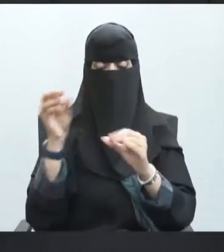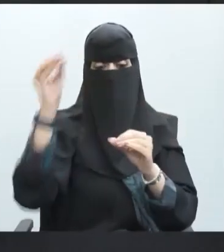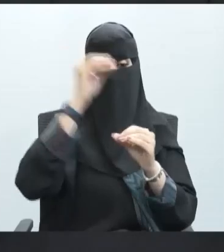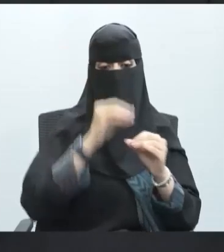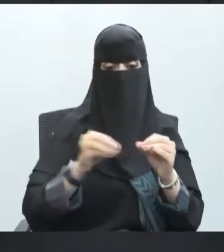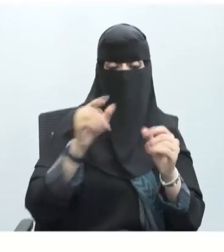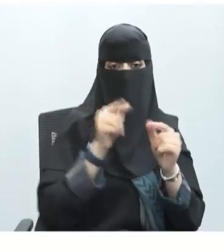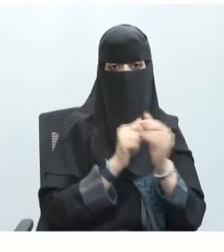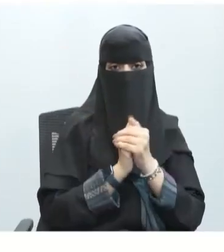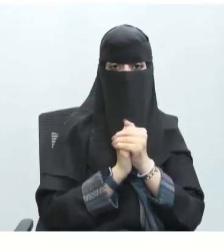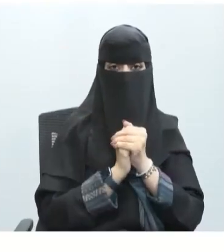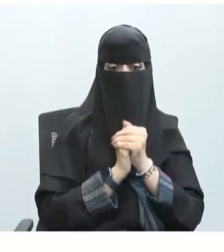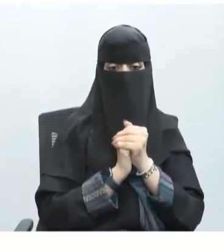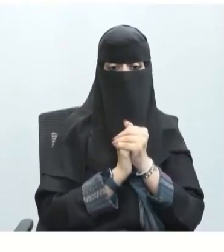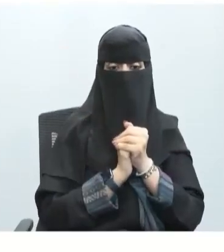هذا السيال العصبي